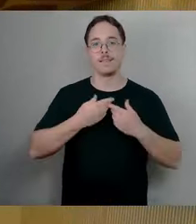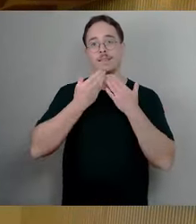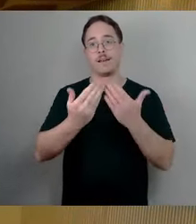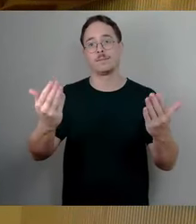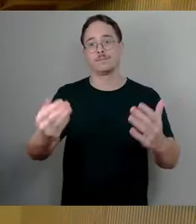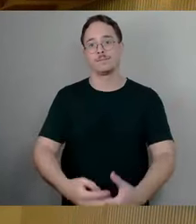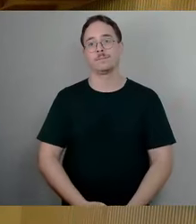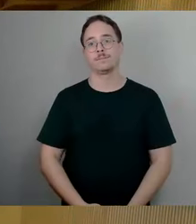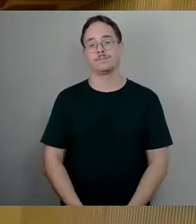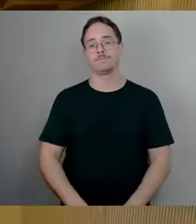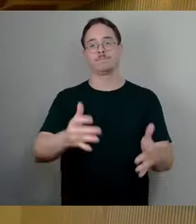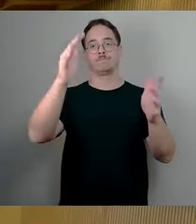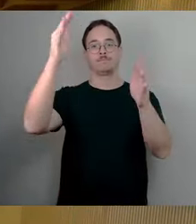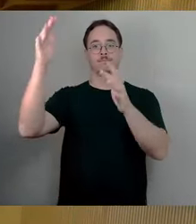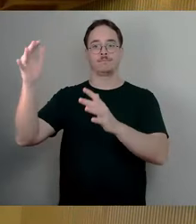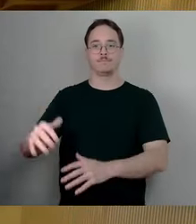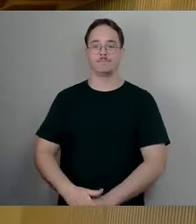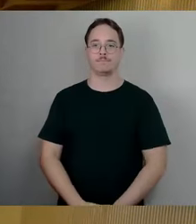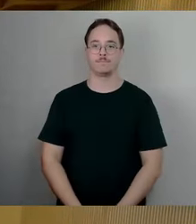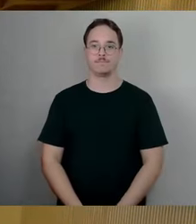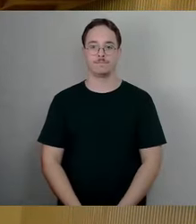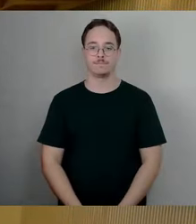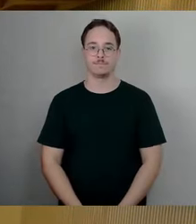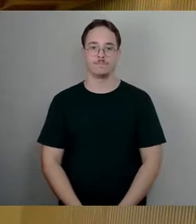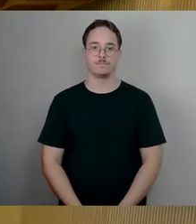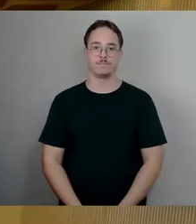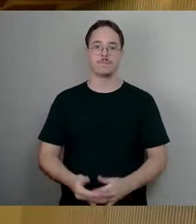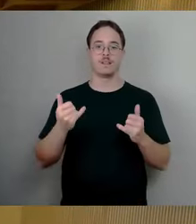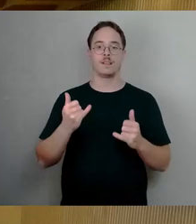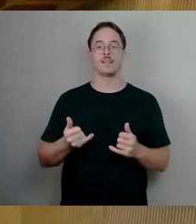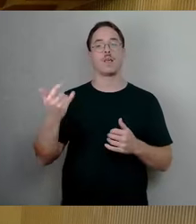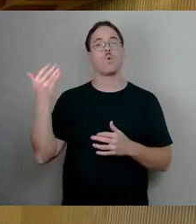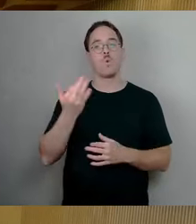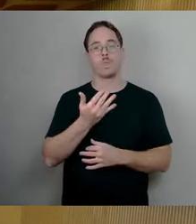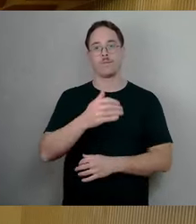Vielen Dank. Und wir machen weiter mit der Fraktion Bündnis 90 Die Grünen. Thorsten Hans, bitte.